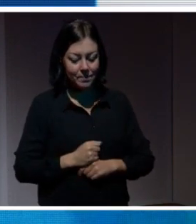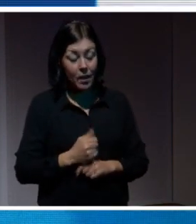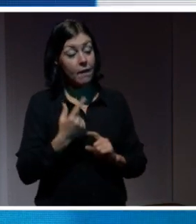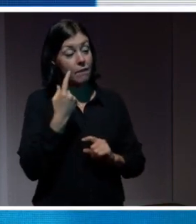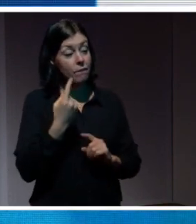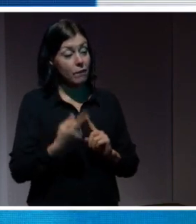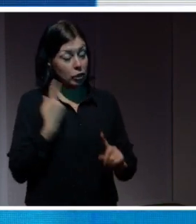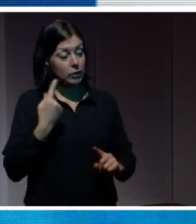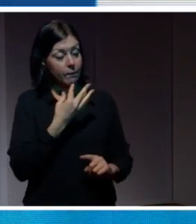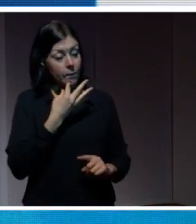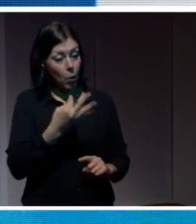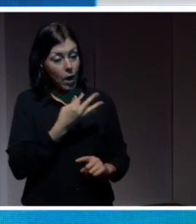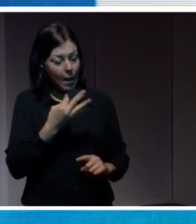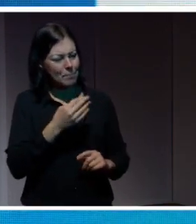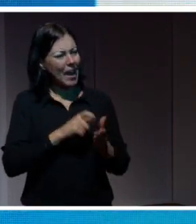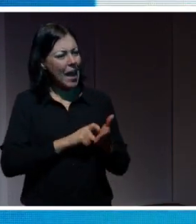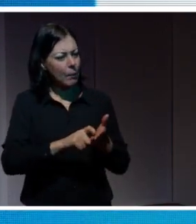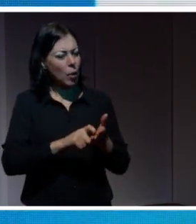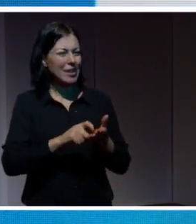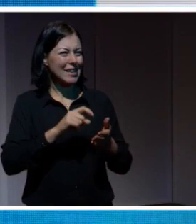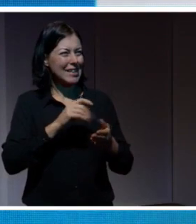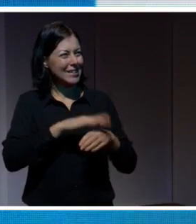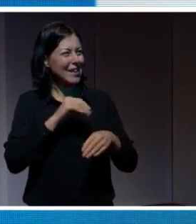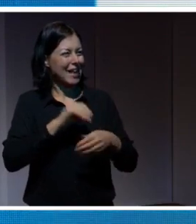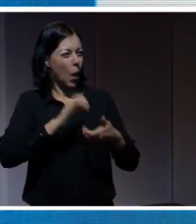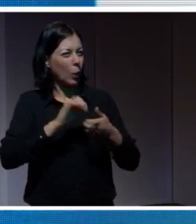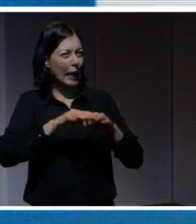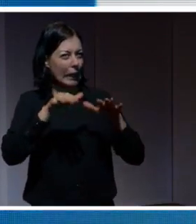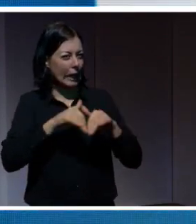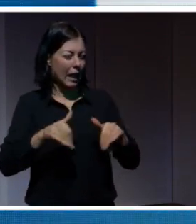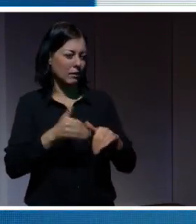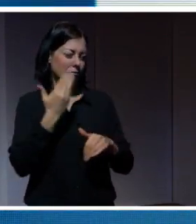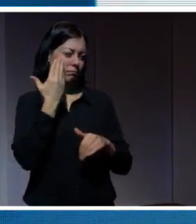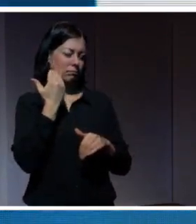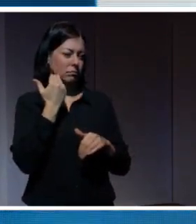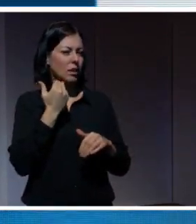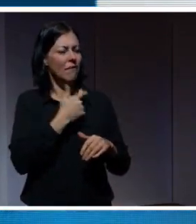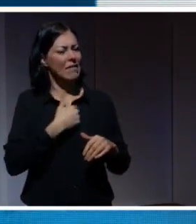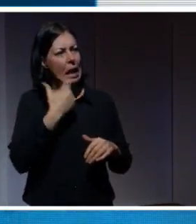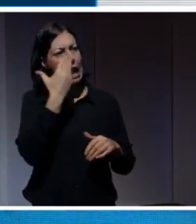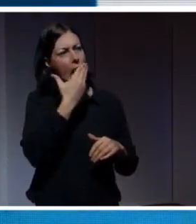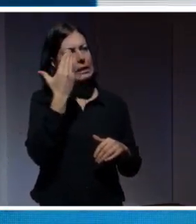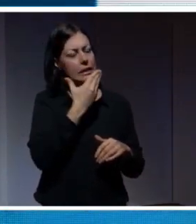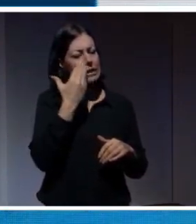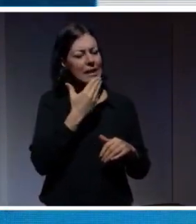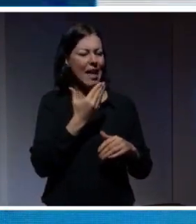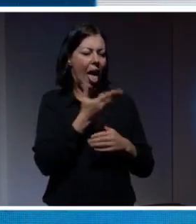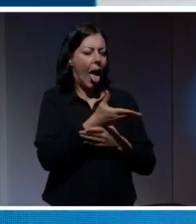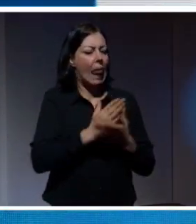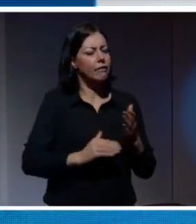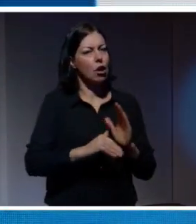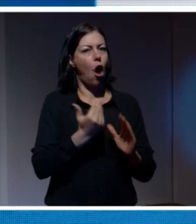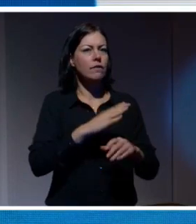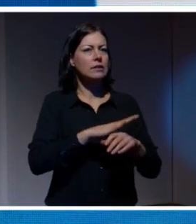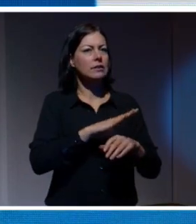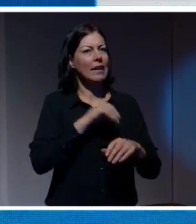första fråga är det här. I rapporten Svenskarna och internet från i år så läser vi att nästan hälften av de svenska internetanvändarna